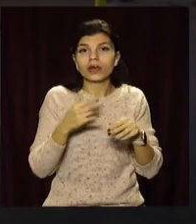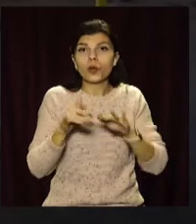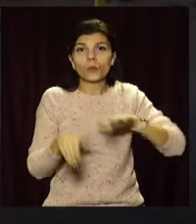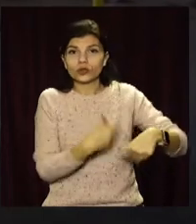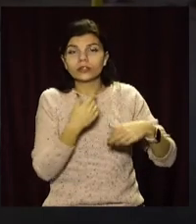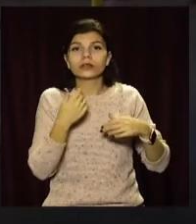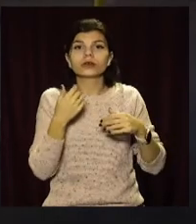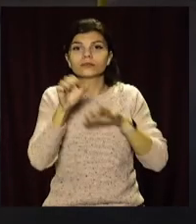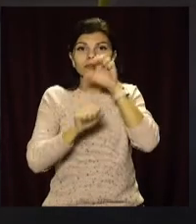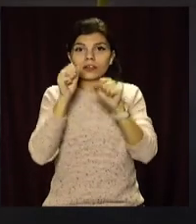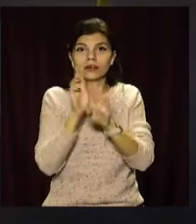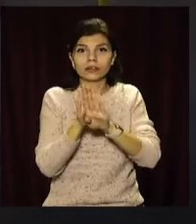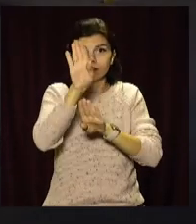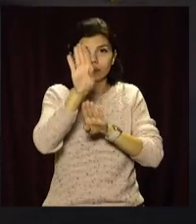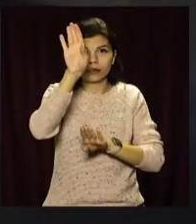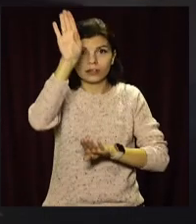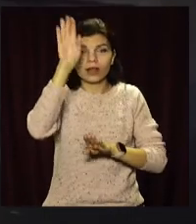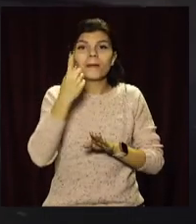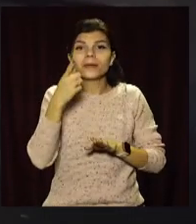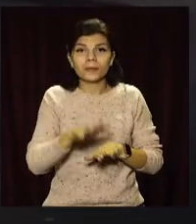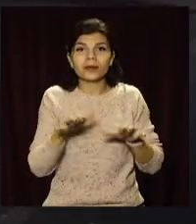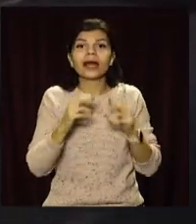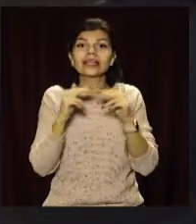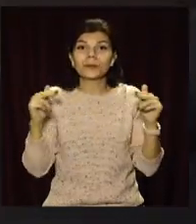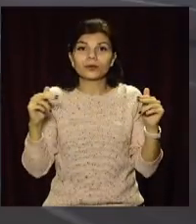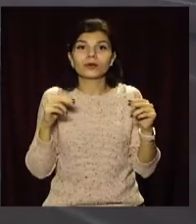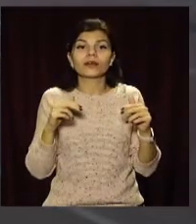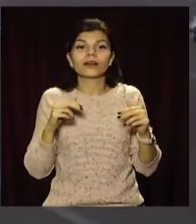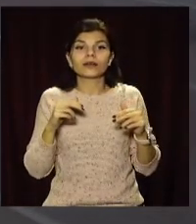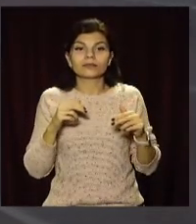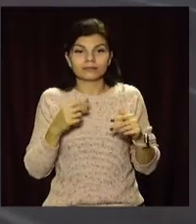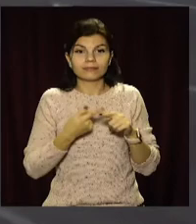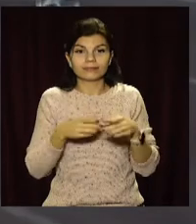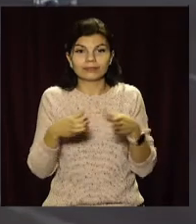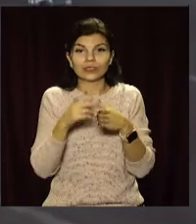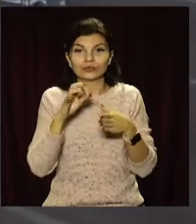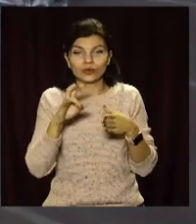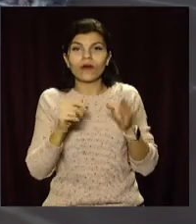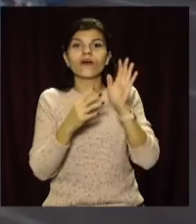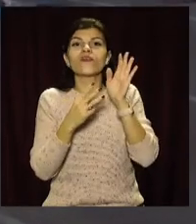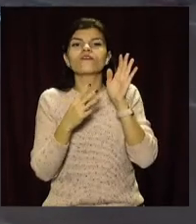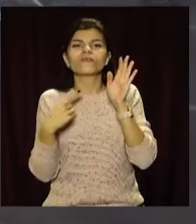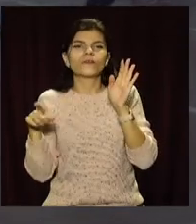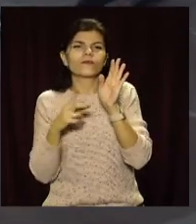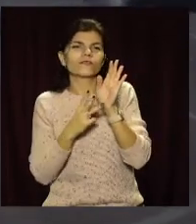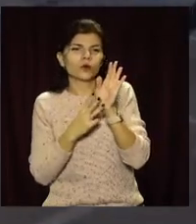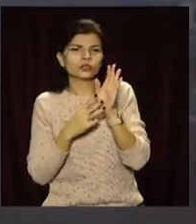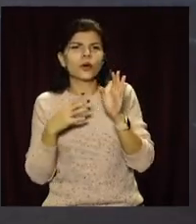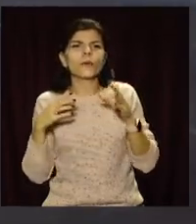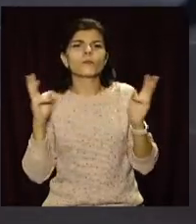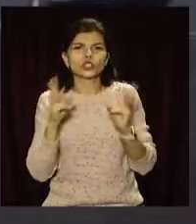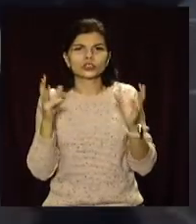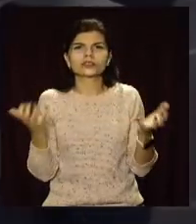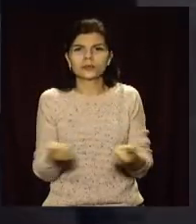висувною драбиною. Перше місце у команди Дніпровської оперативної зони, друге – у восьмого Державно-пожежно